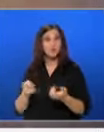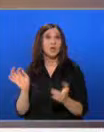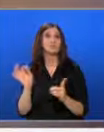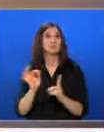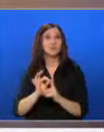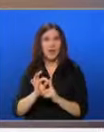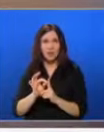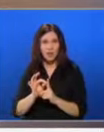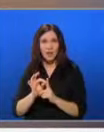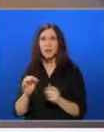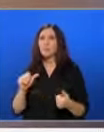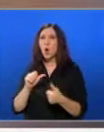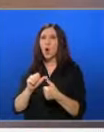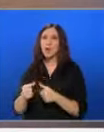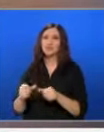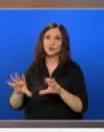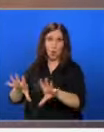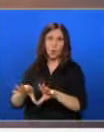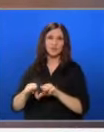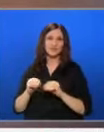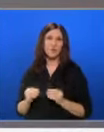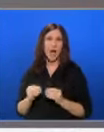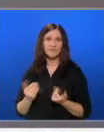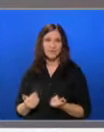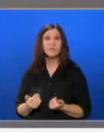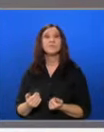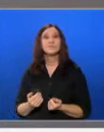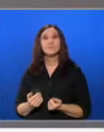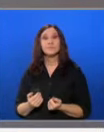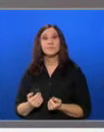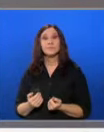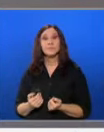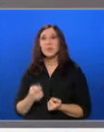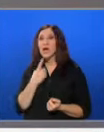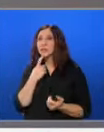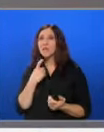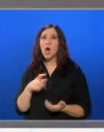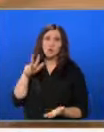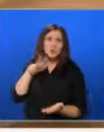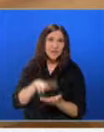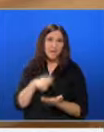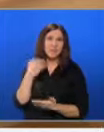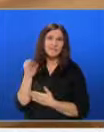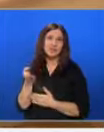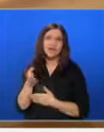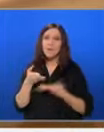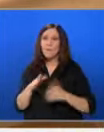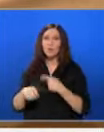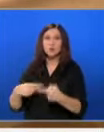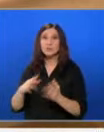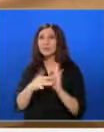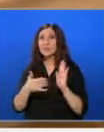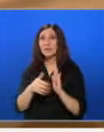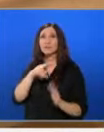по-лесното им освояване и съответно за легализиране на техния происход. За схемата